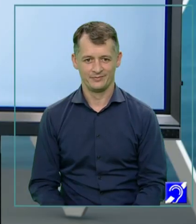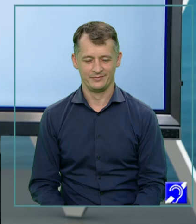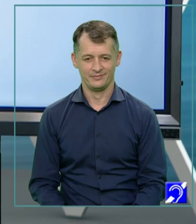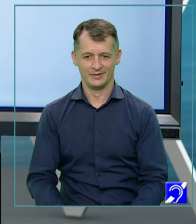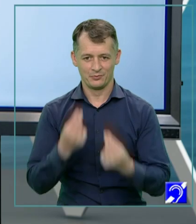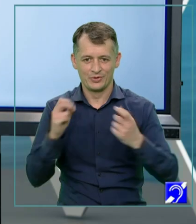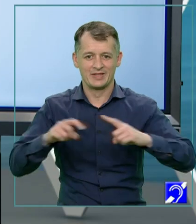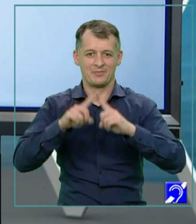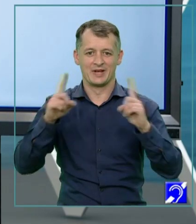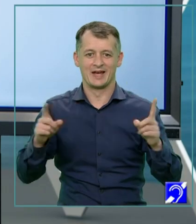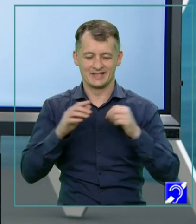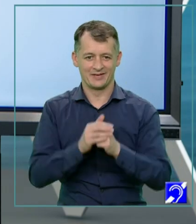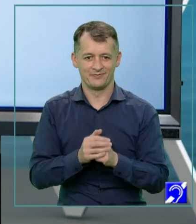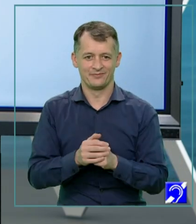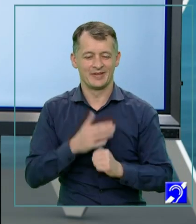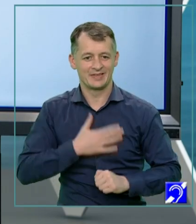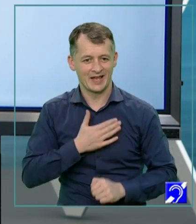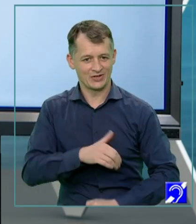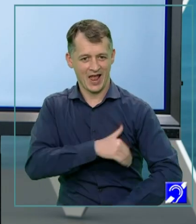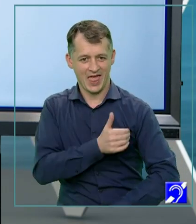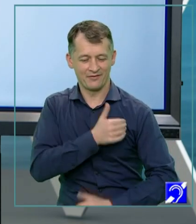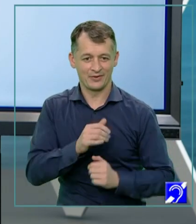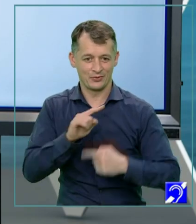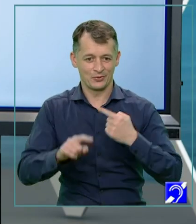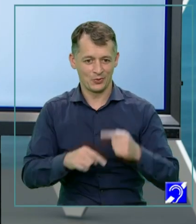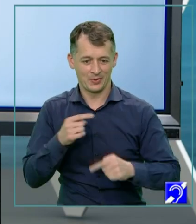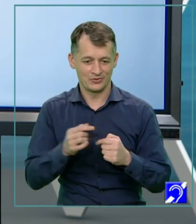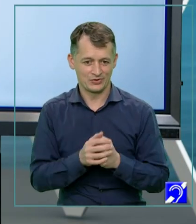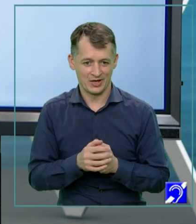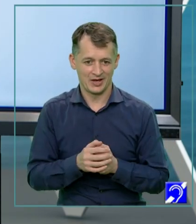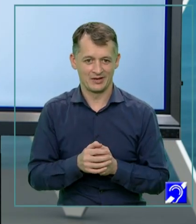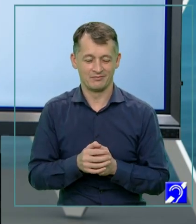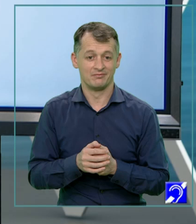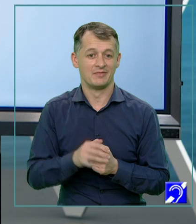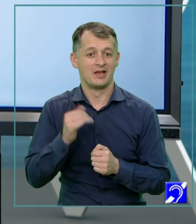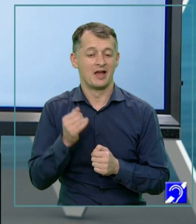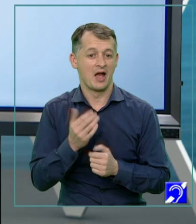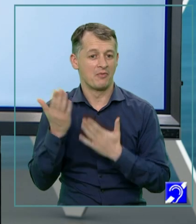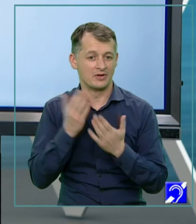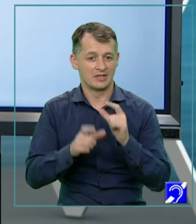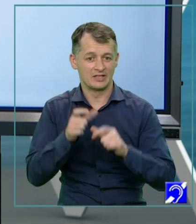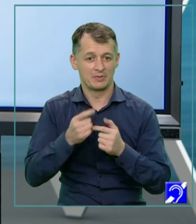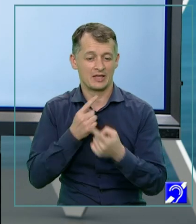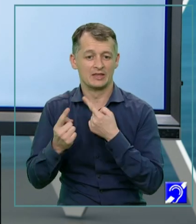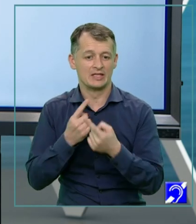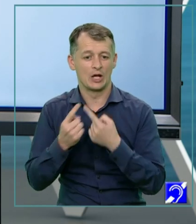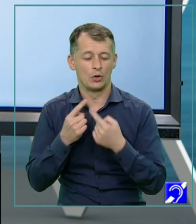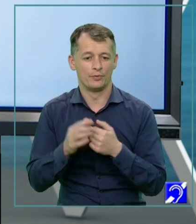Bună dimineața, dragi elevi! După ce am studiat dialogul în diverse situații de